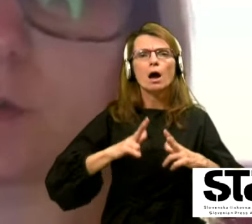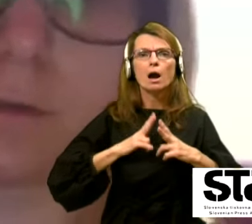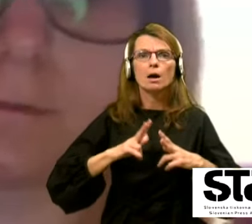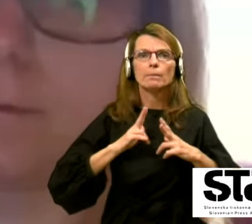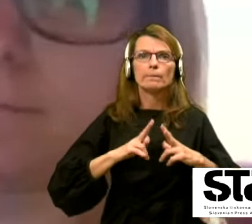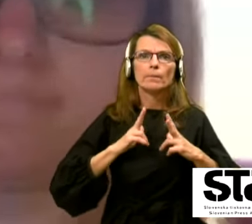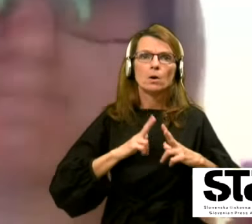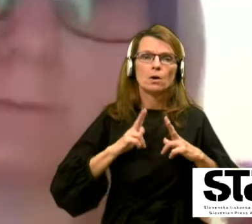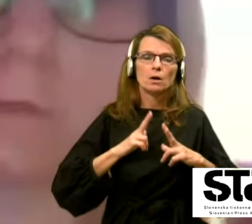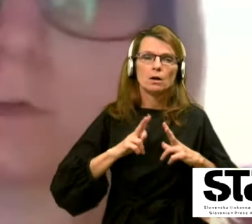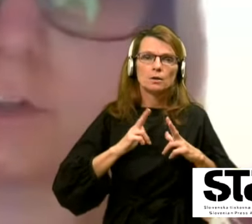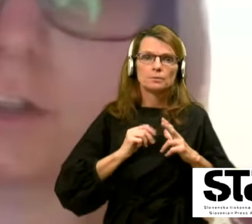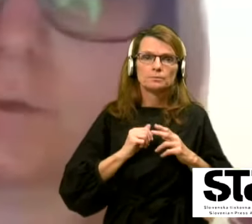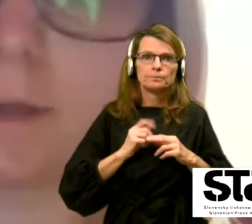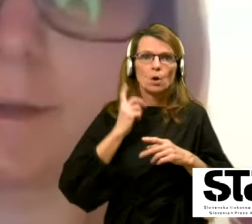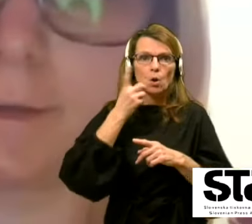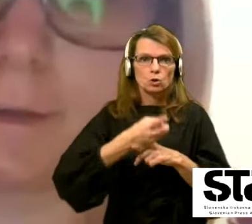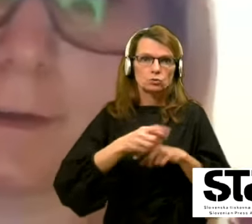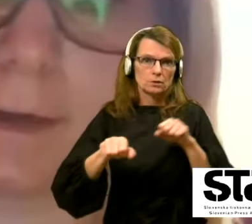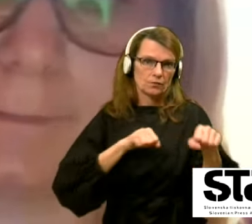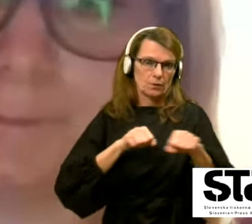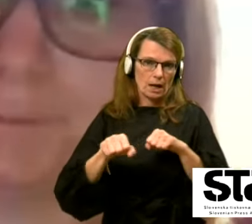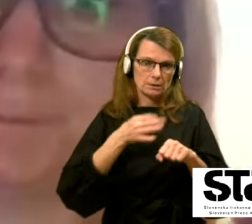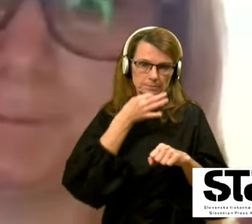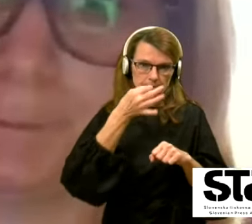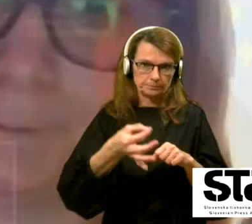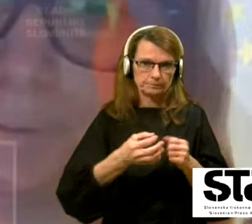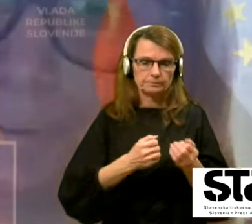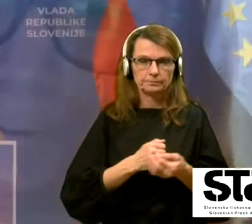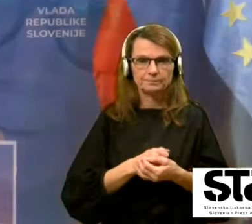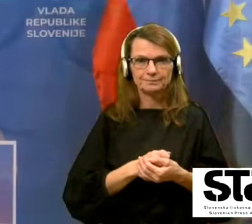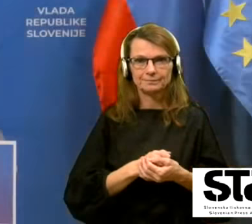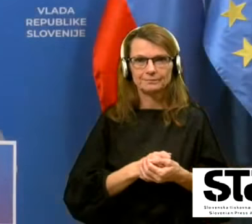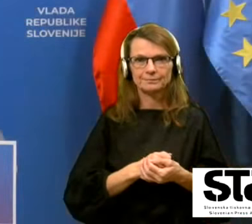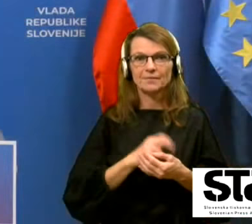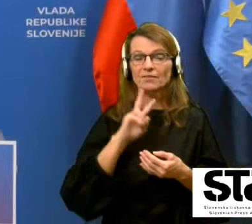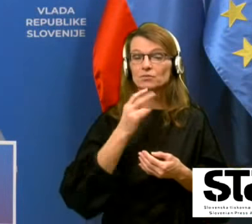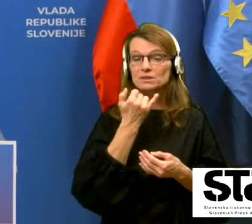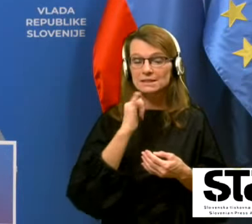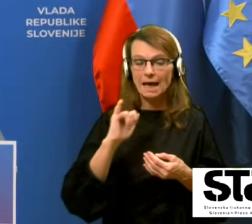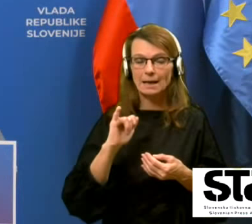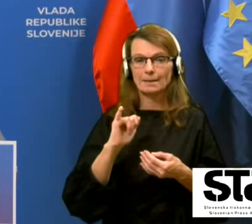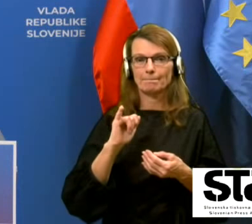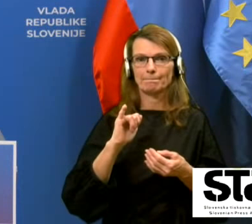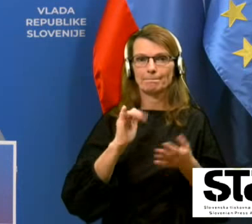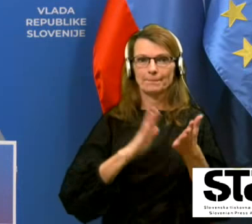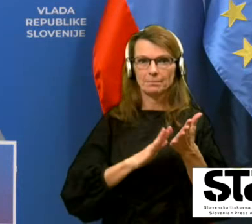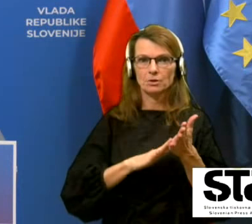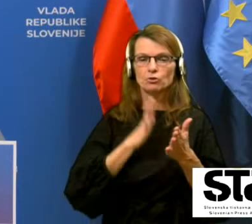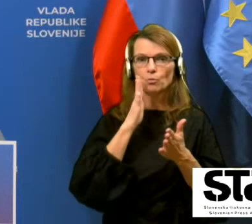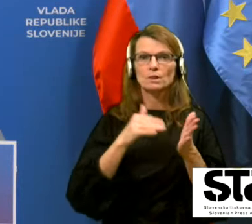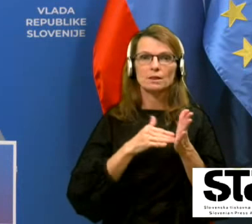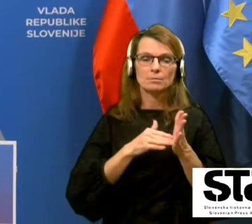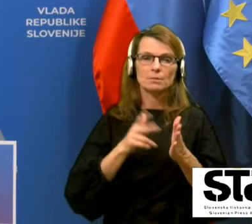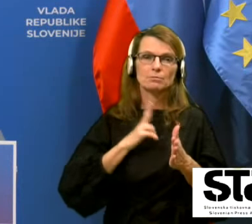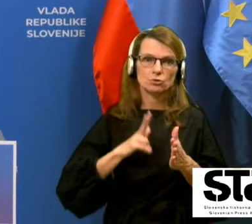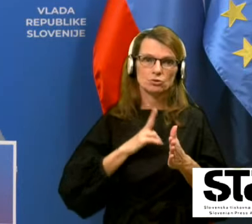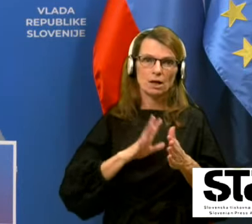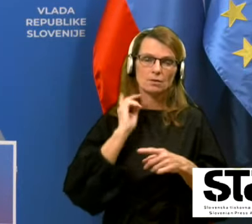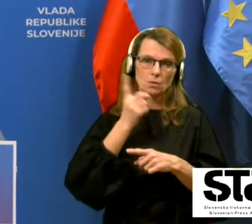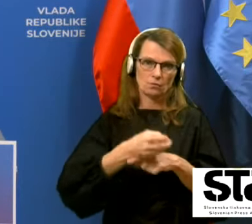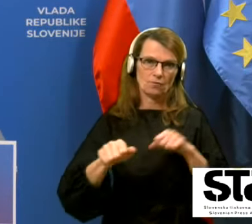odločitev vlade. Hvala. V vsakem primeru bo treba počakati na odločitev vlade.